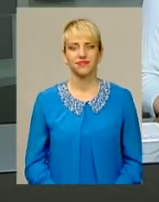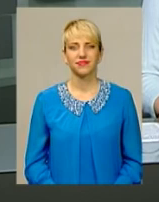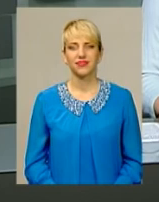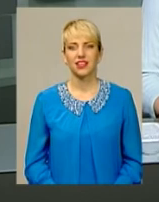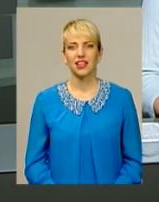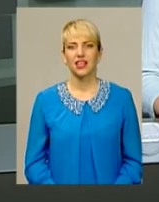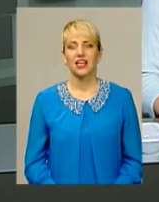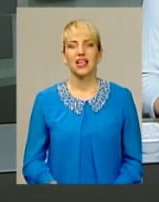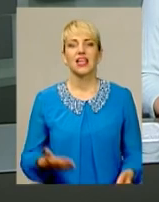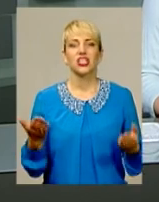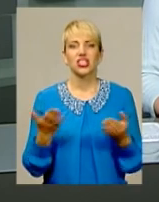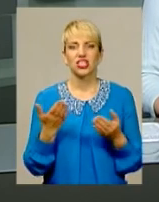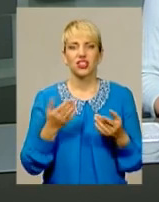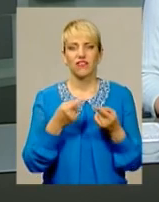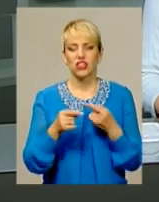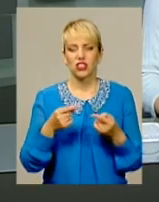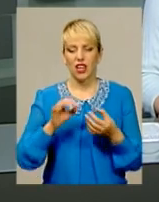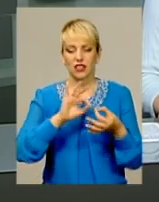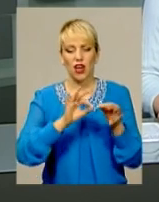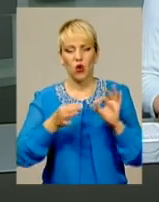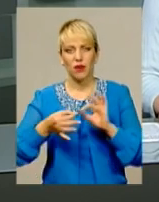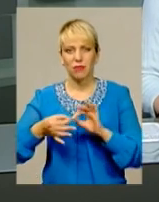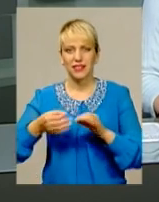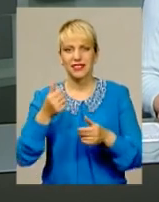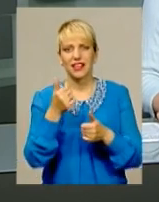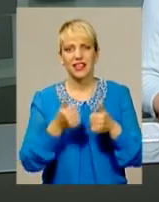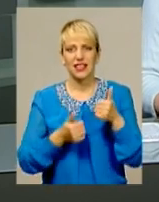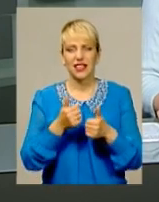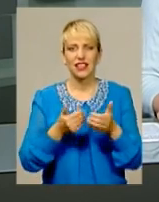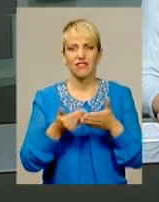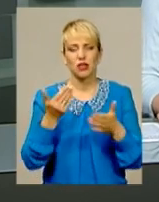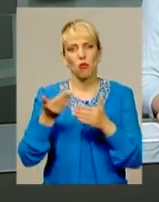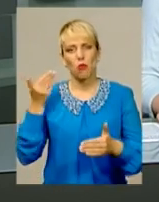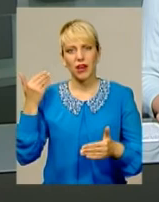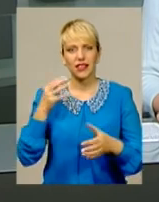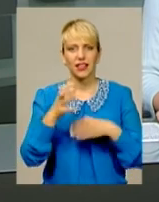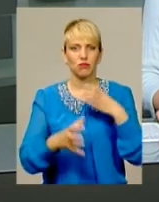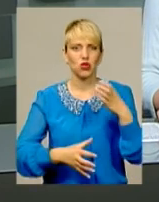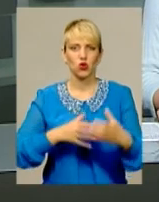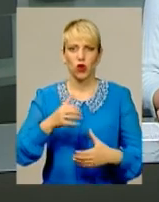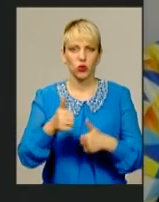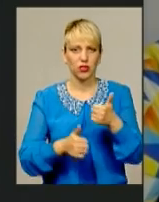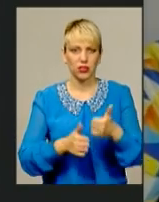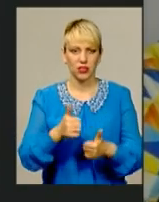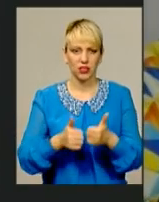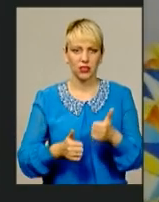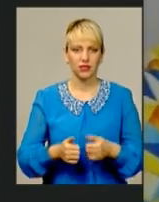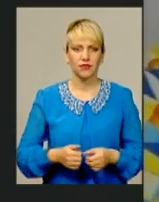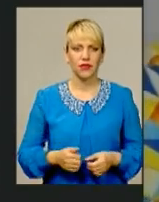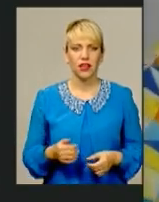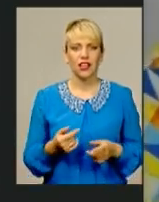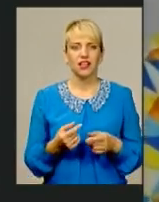А чим відрізняються Олімпійські ігри від попередніх міжнародних стартів, в яких ви брали участь? Ну,